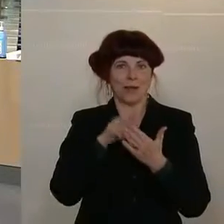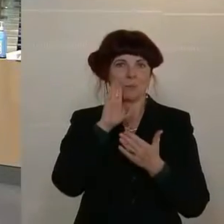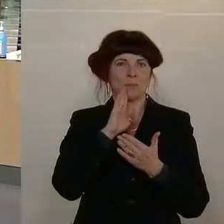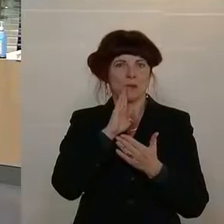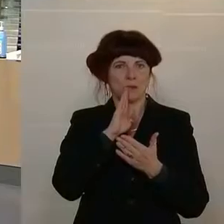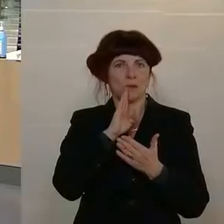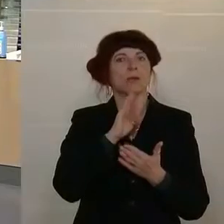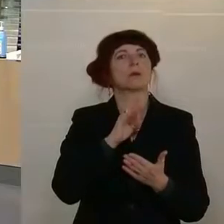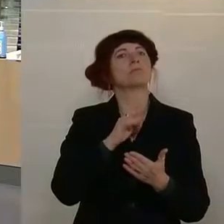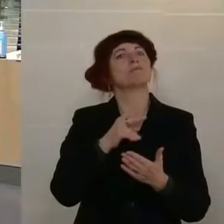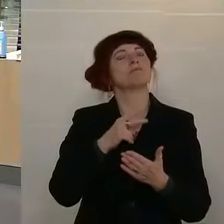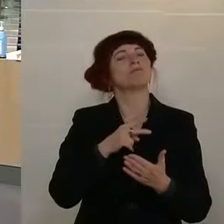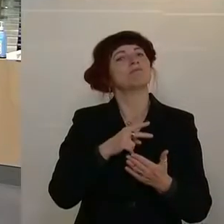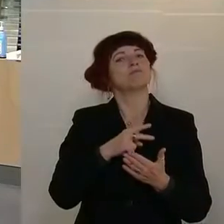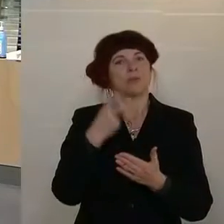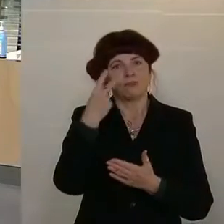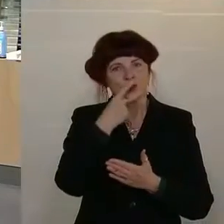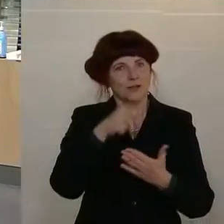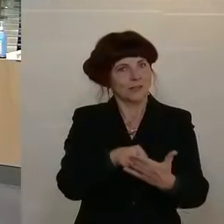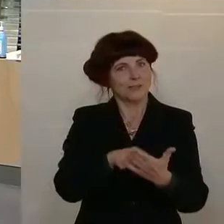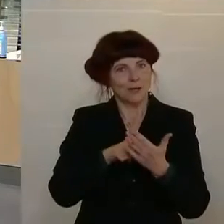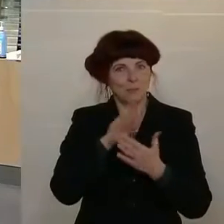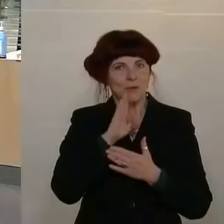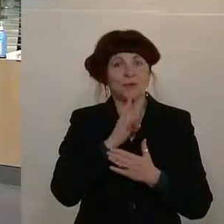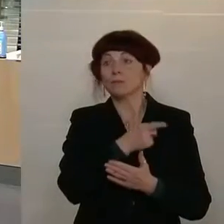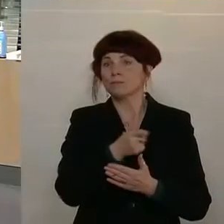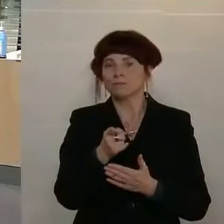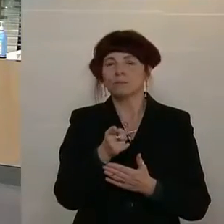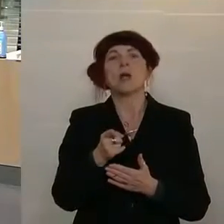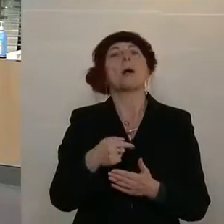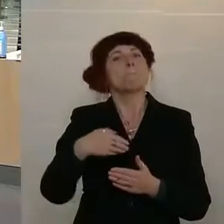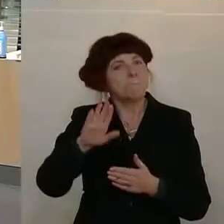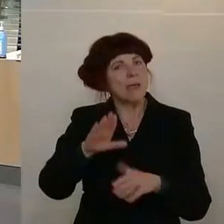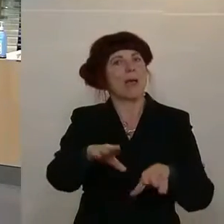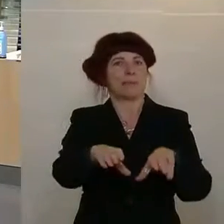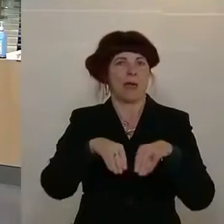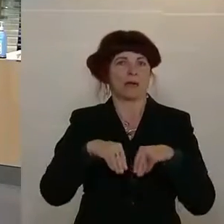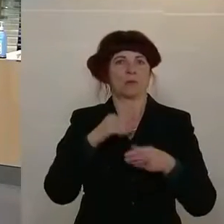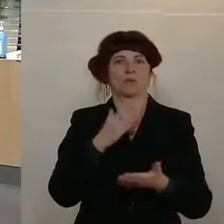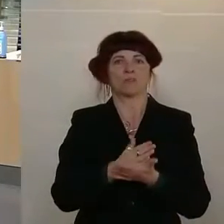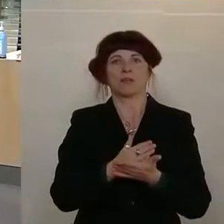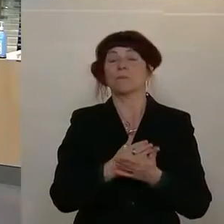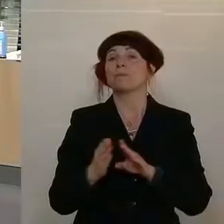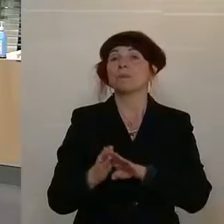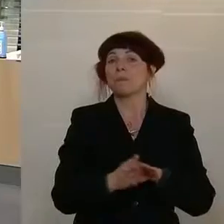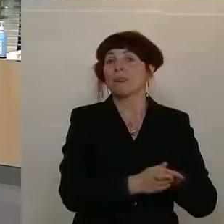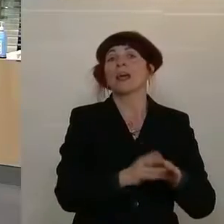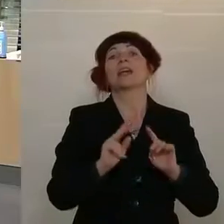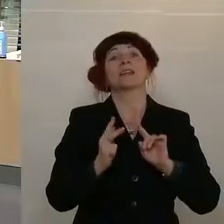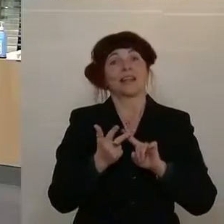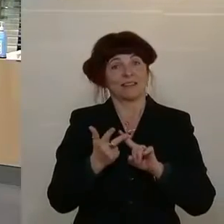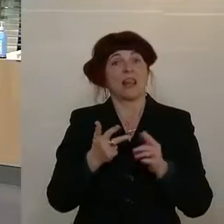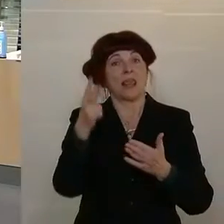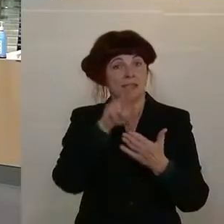ein zustimmendes Zeichen. Das ist mit Mehrheit so angenommen. Wir kommen sogleich zur